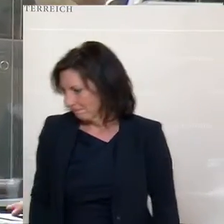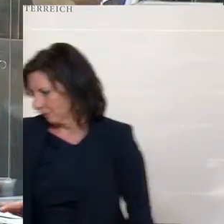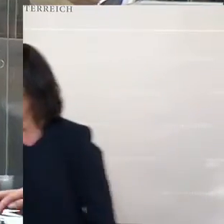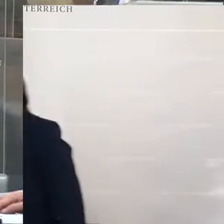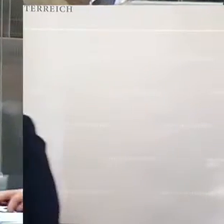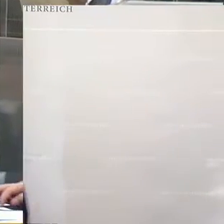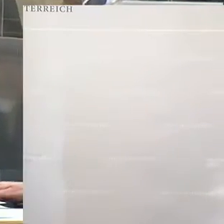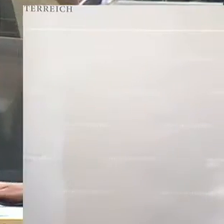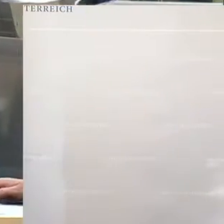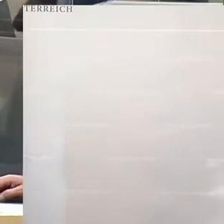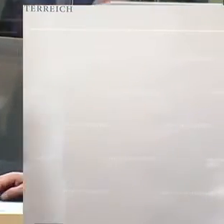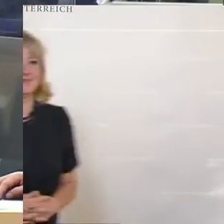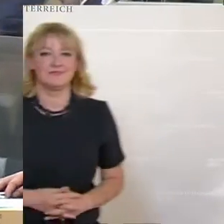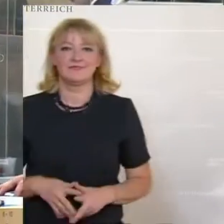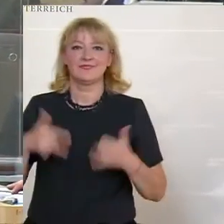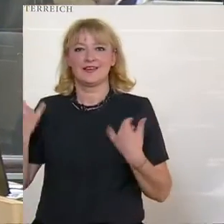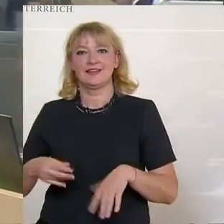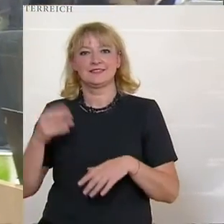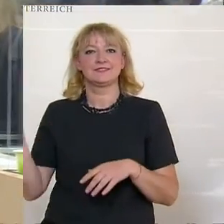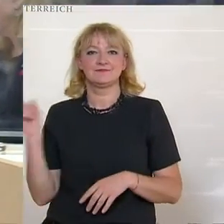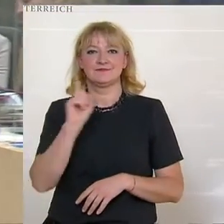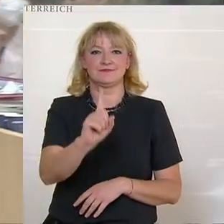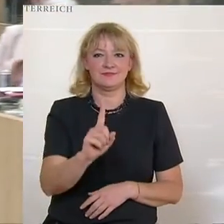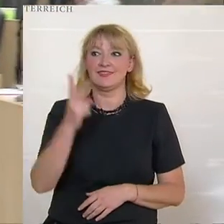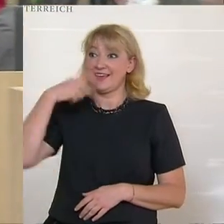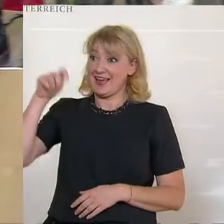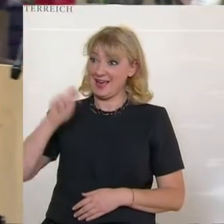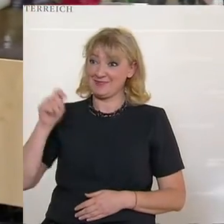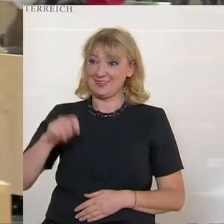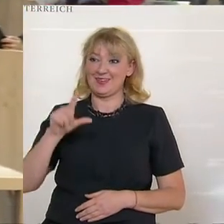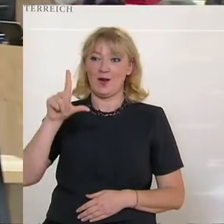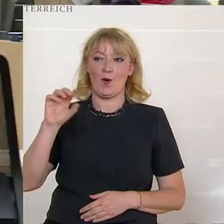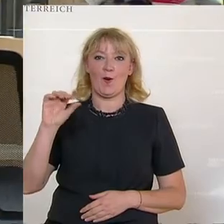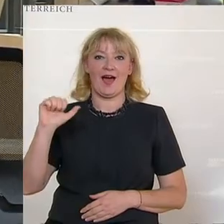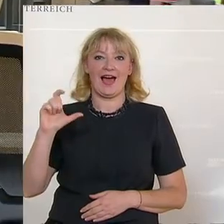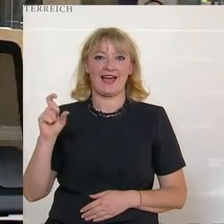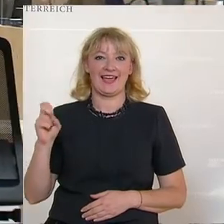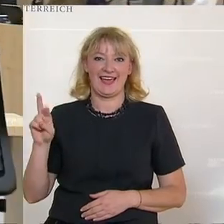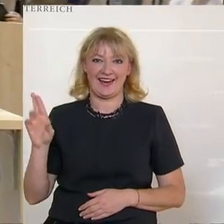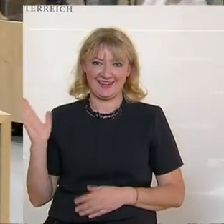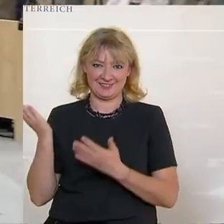Ralf Schall, meiner Gesundheitssprecher der Grünen, war das. Mit persönlichen Erfahrungen, wie er mit Impfskepsis umgeht. Gesundheitssprecher das.